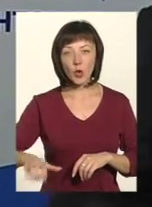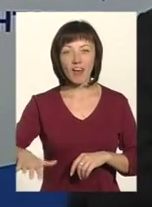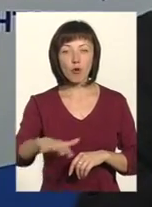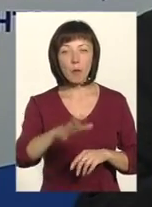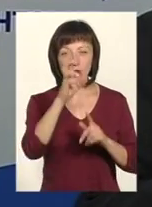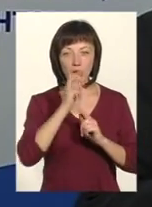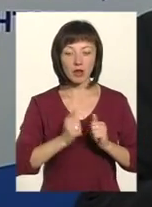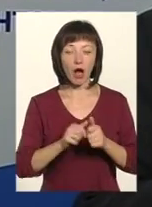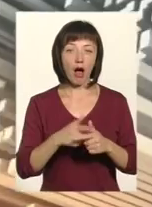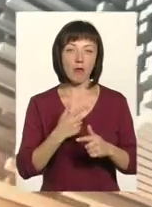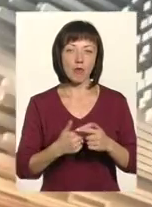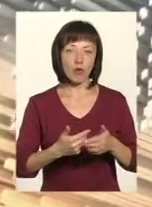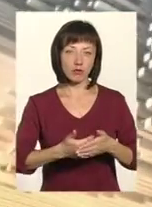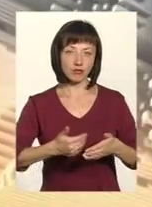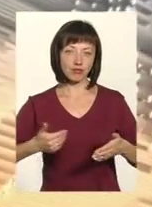відкочуємося назад.